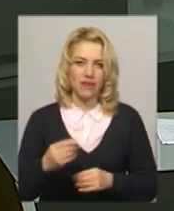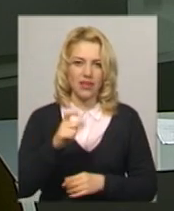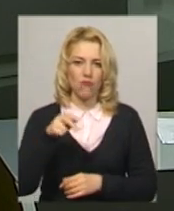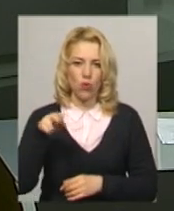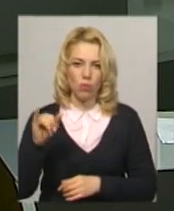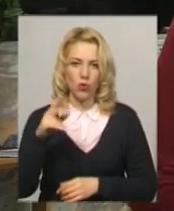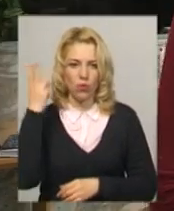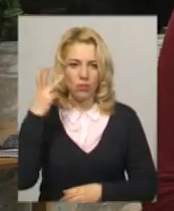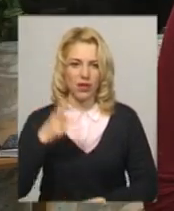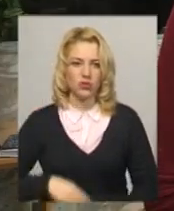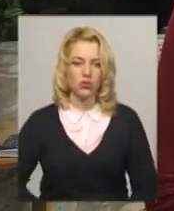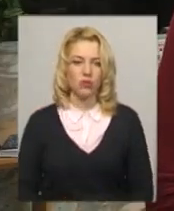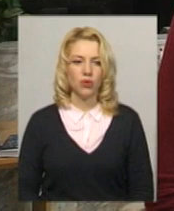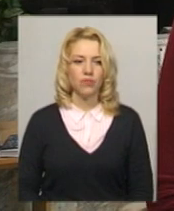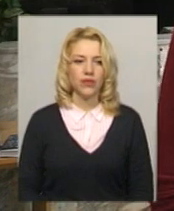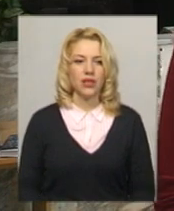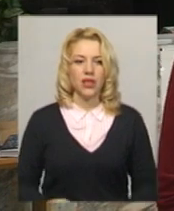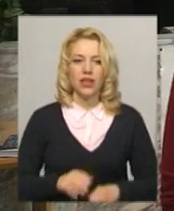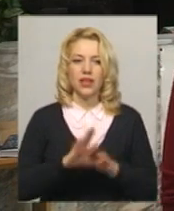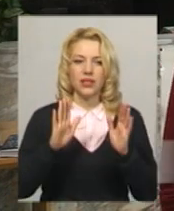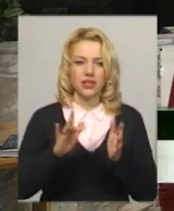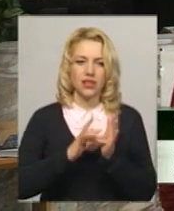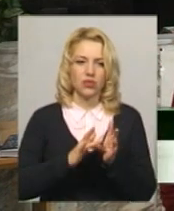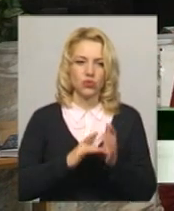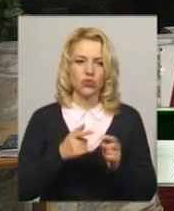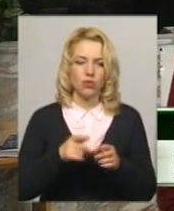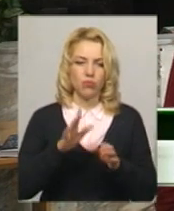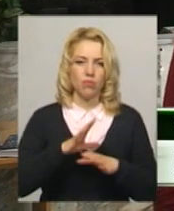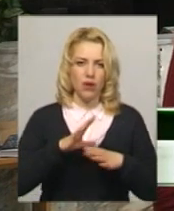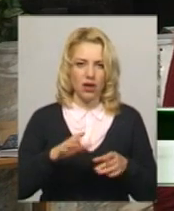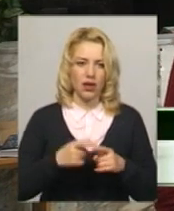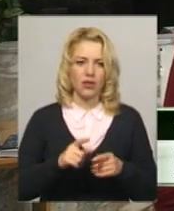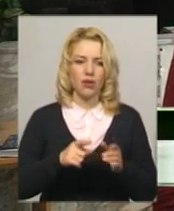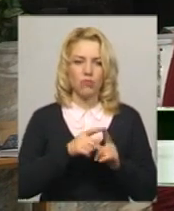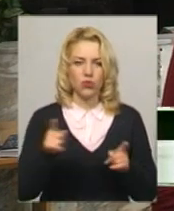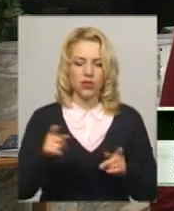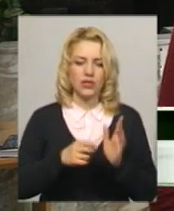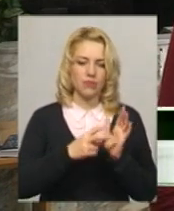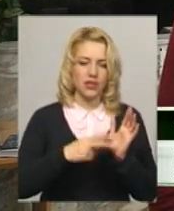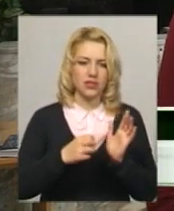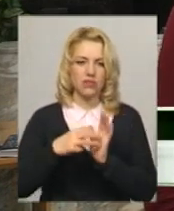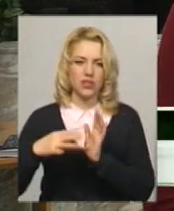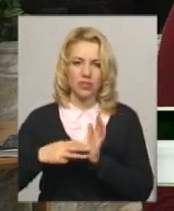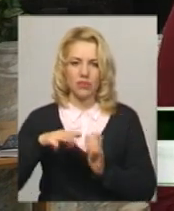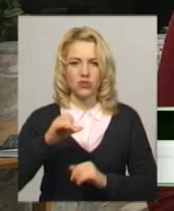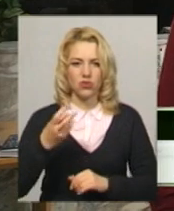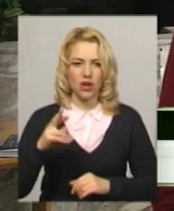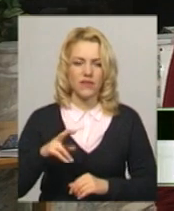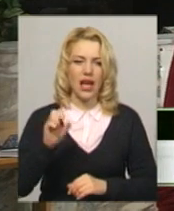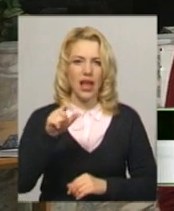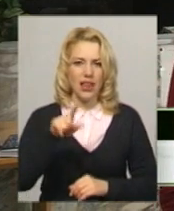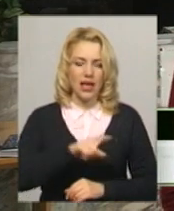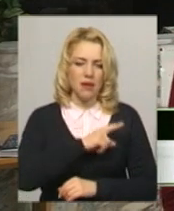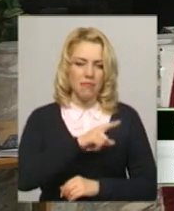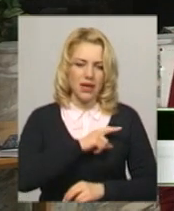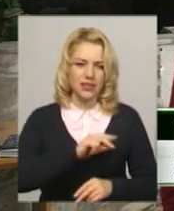Не тільки екскурсію ми будемо багаті протягом 17-18 травня, але й майстер